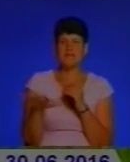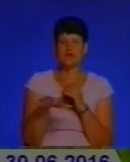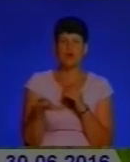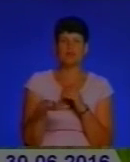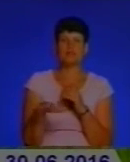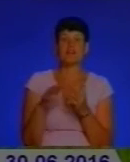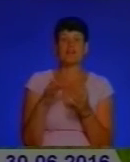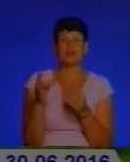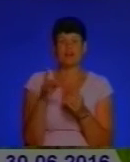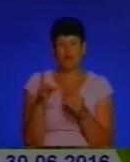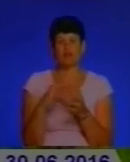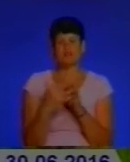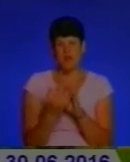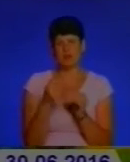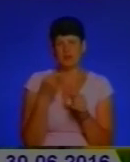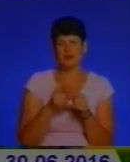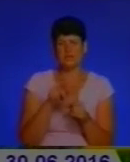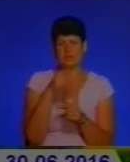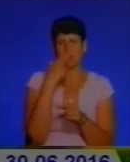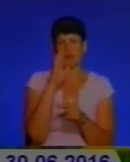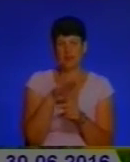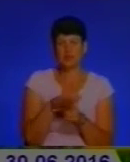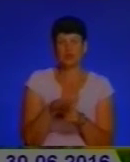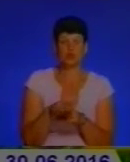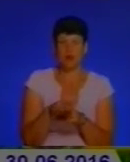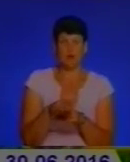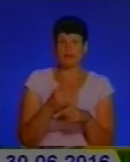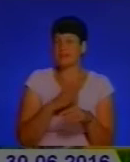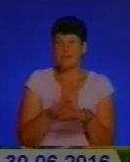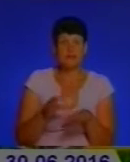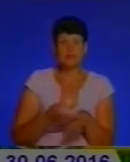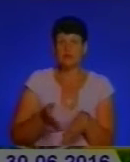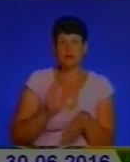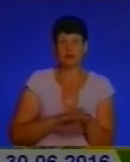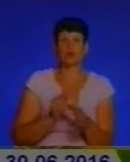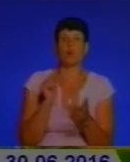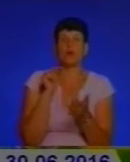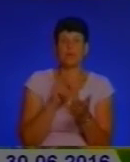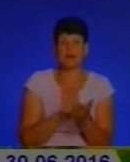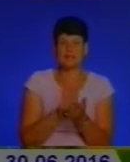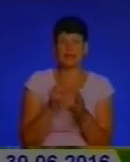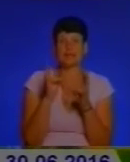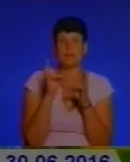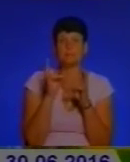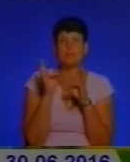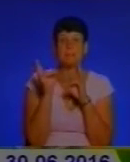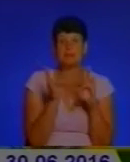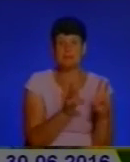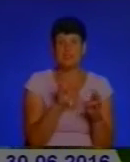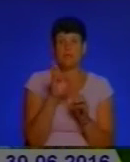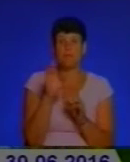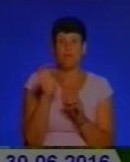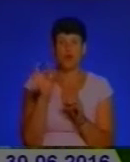селах таке явище звичне, то ми запевняємо, що зовсім нескладно натрапити на небезпечний борщівник в обласному центрі,